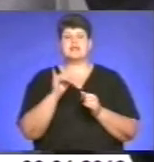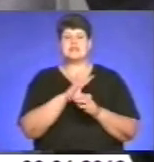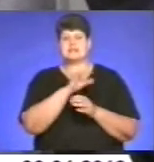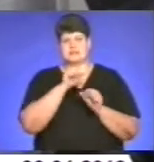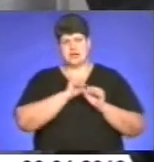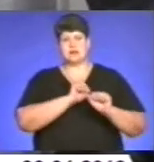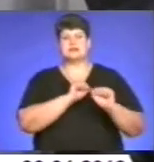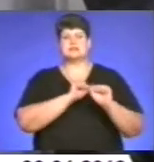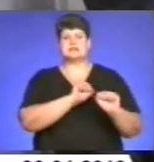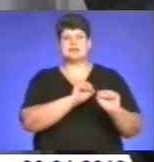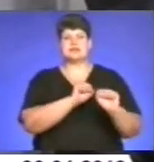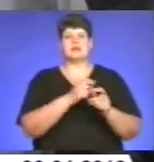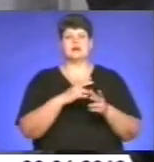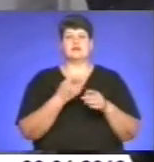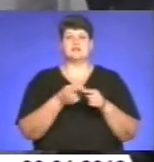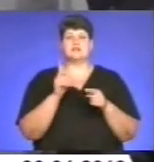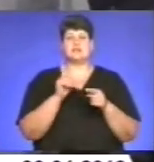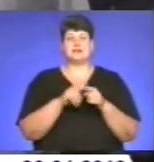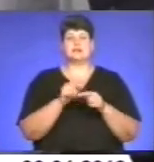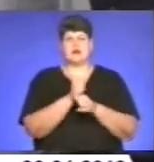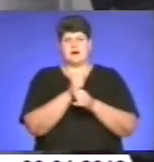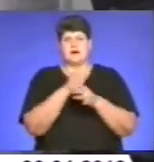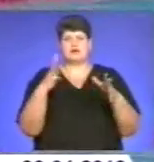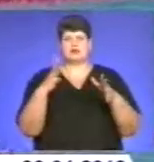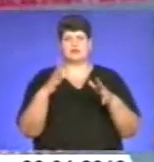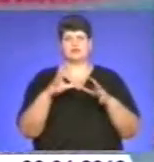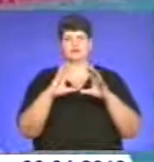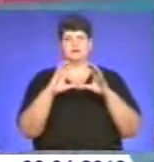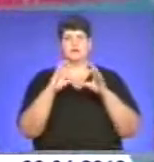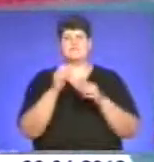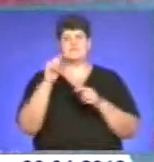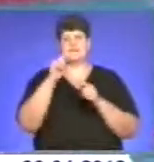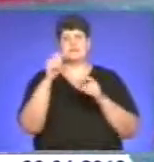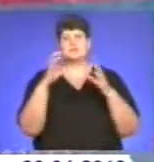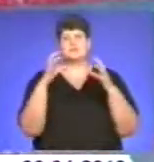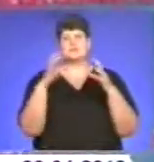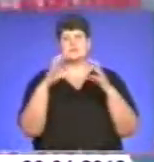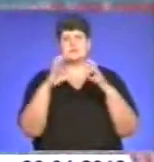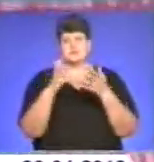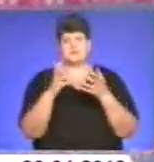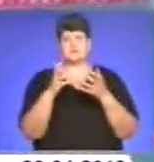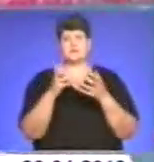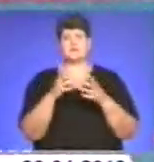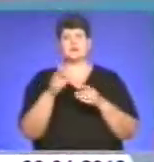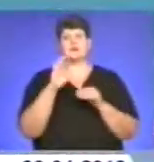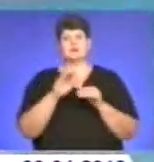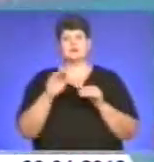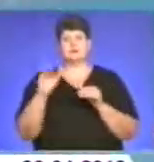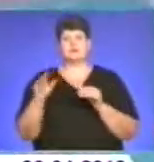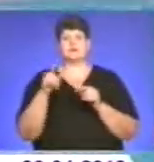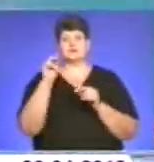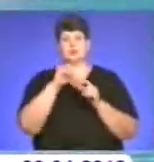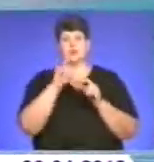цієї чуми атомної весь світ. Для учениці загальноосвітньої школи номер 10 Марти Муллер